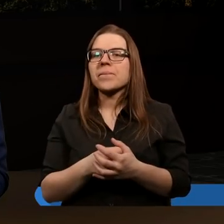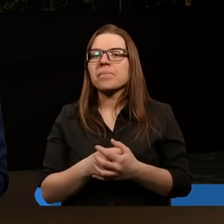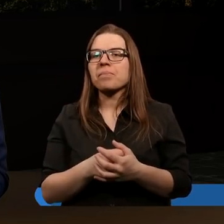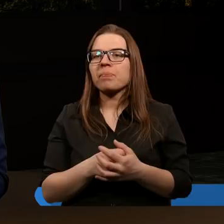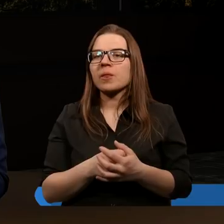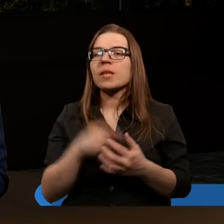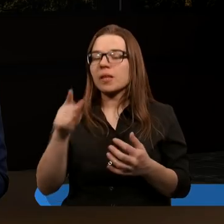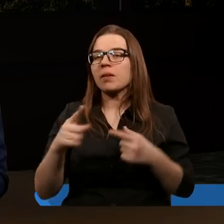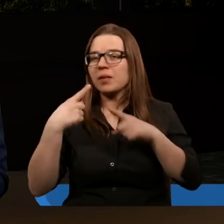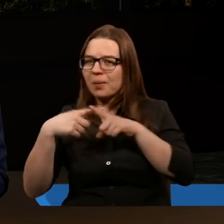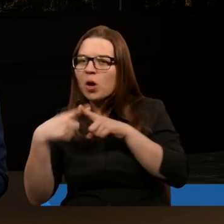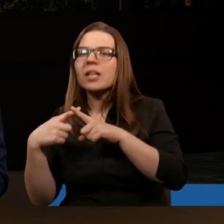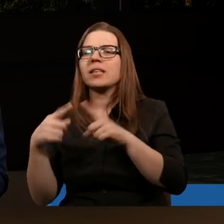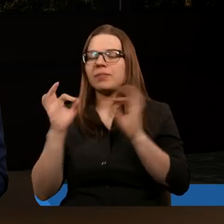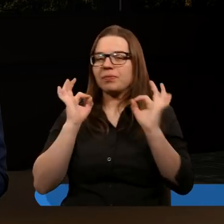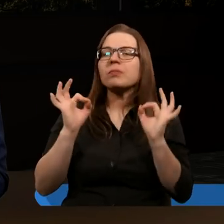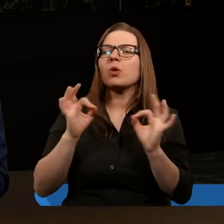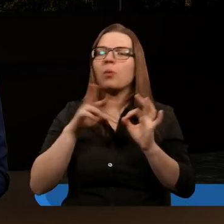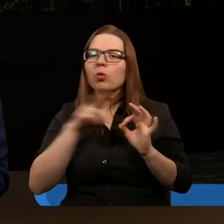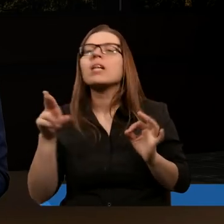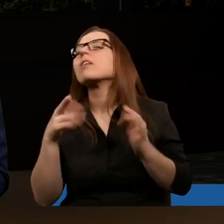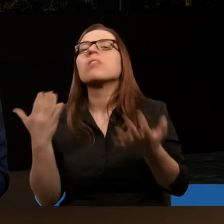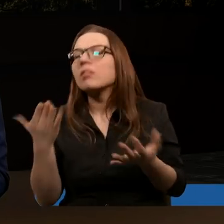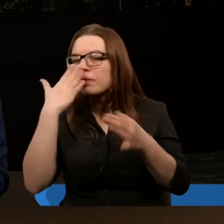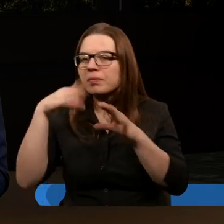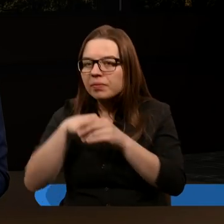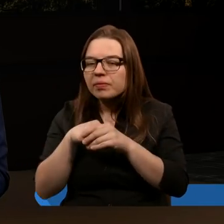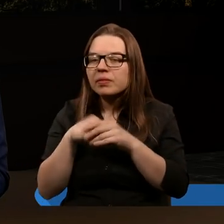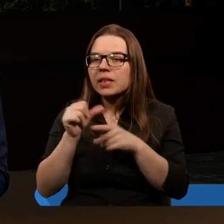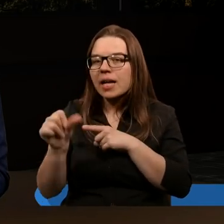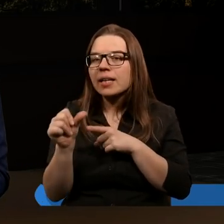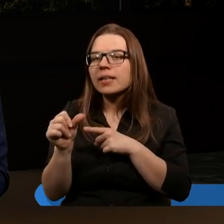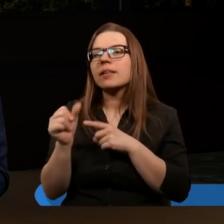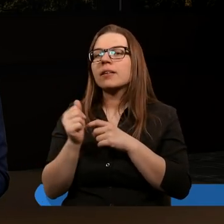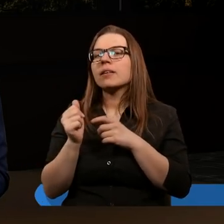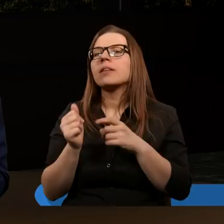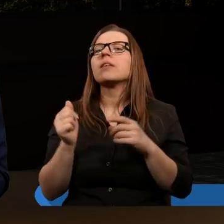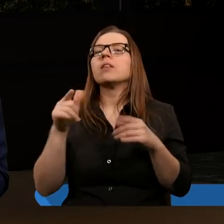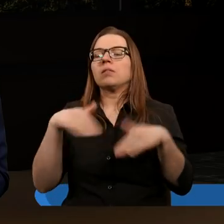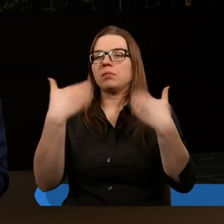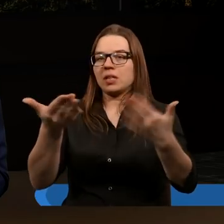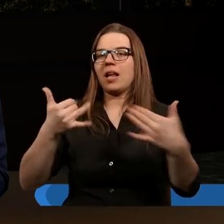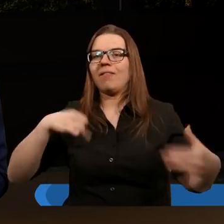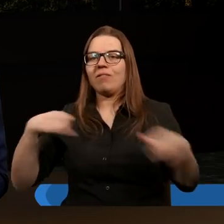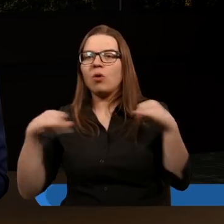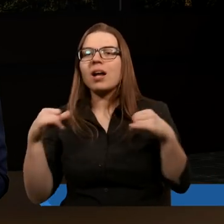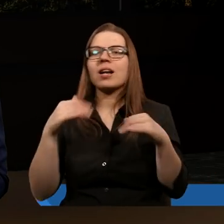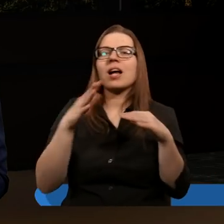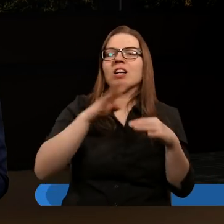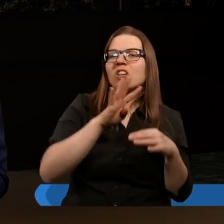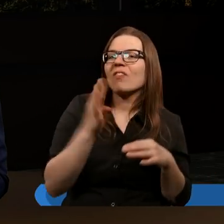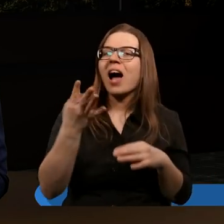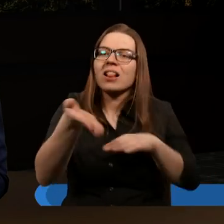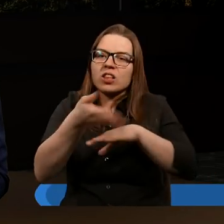pozytywnym przesłaniem w tym tekście jest, że dano im władzę nad czwartą